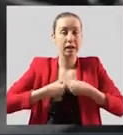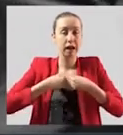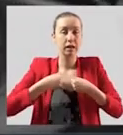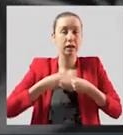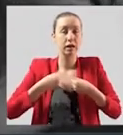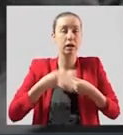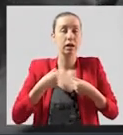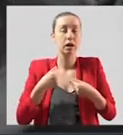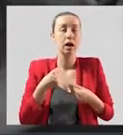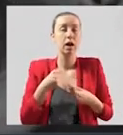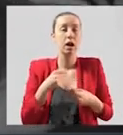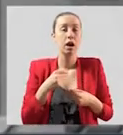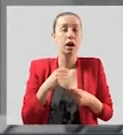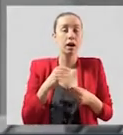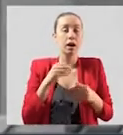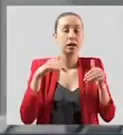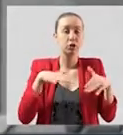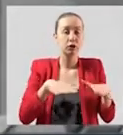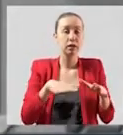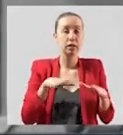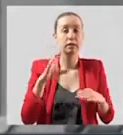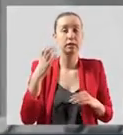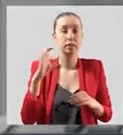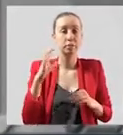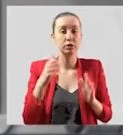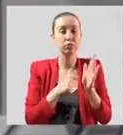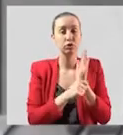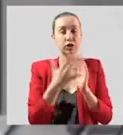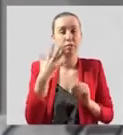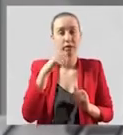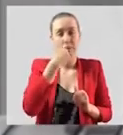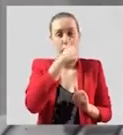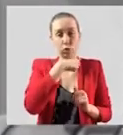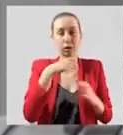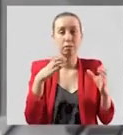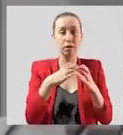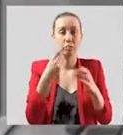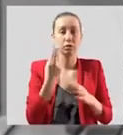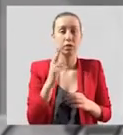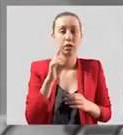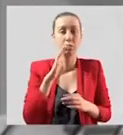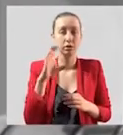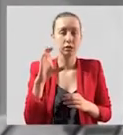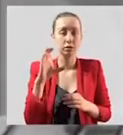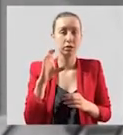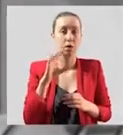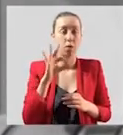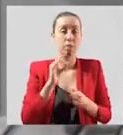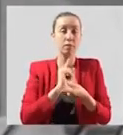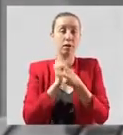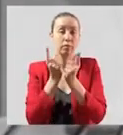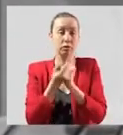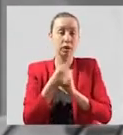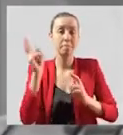решение сентябрьского 1965 года Пленума Центрального комитета партии о переводе